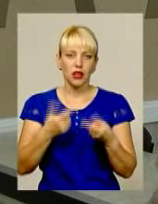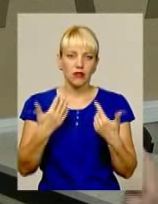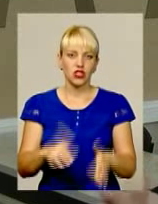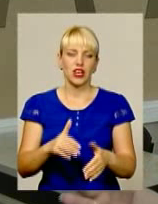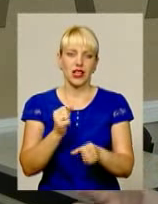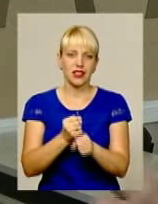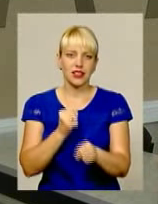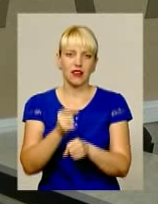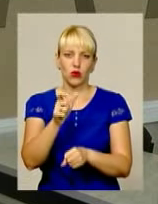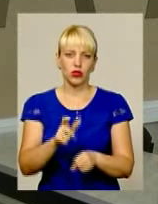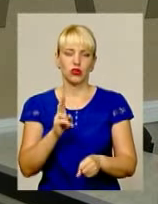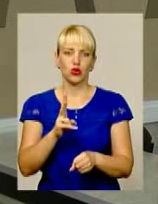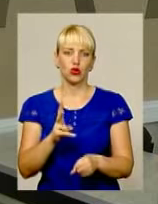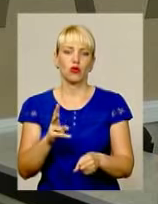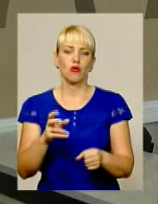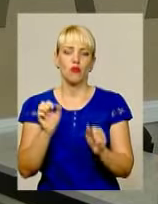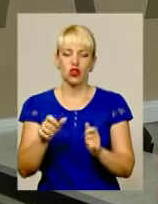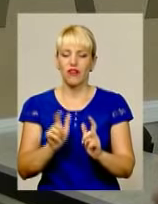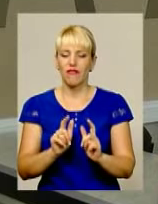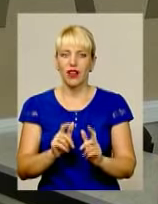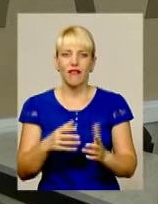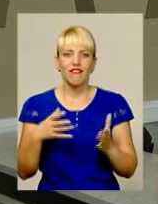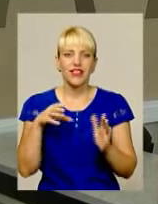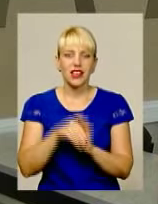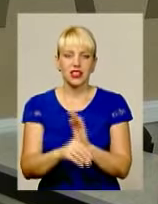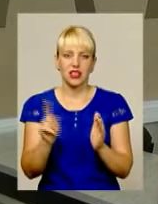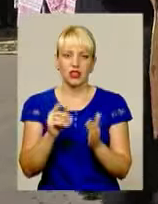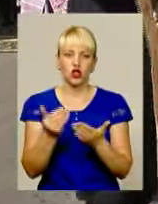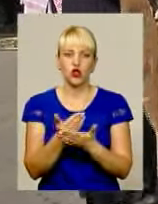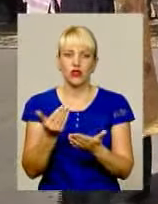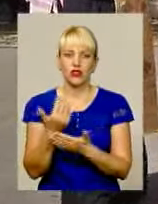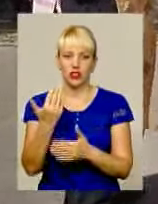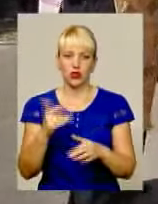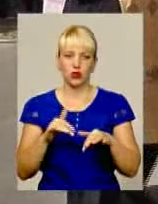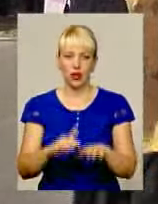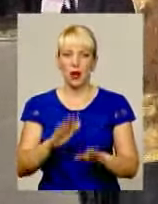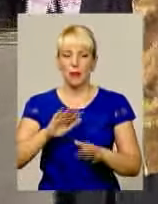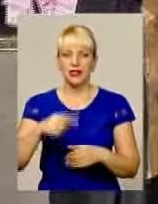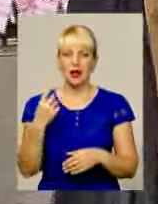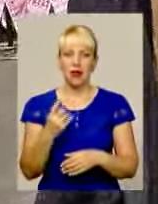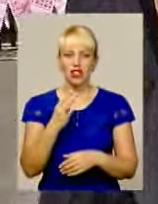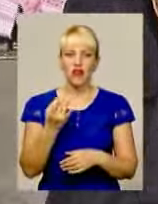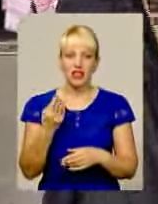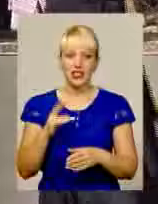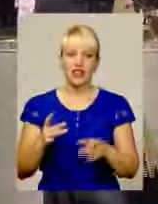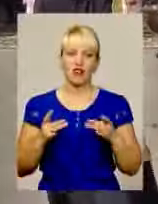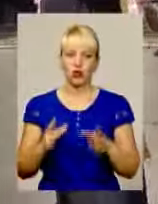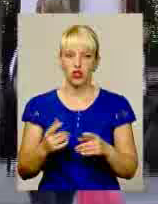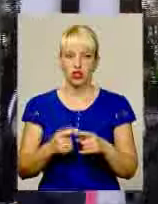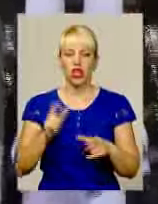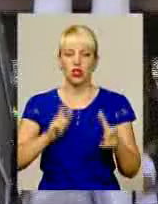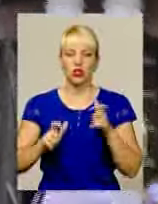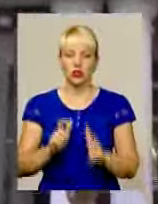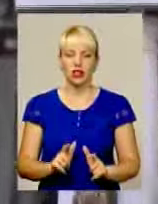внести якісь певні моменти новизни в їхню діяльність. Після першовересневих урочистостей новоспечені студенти